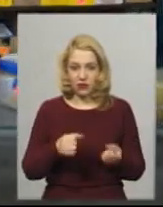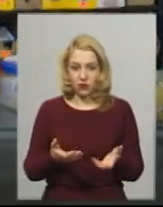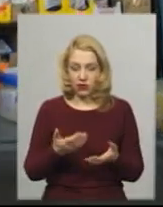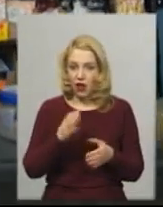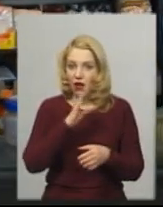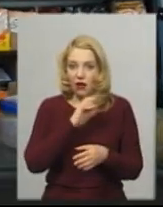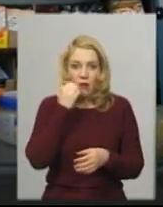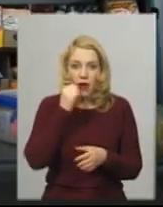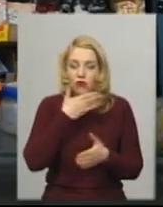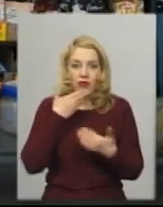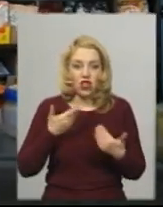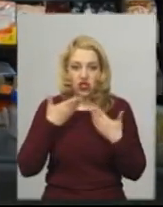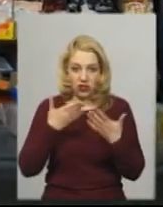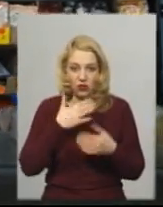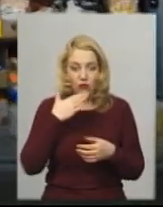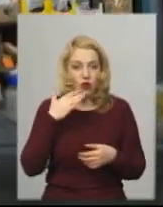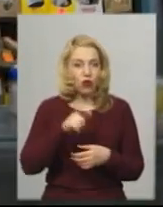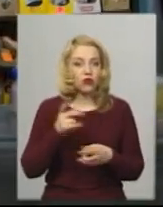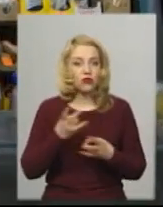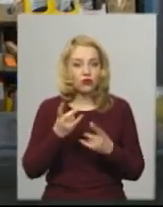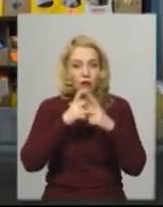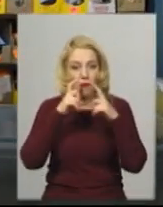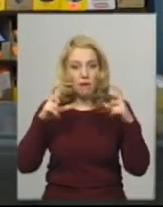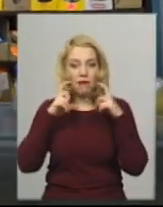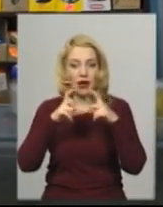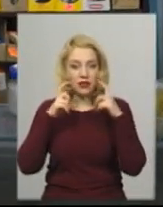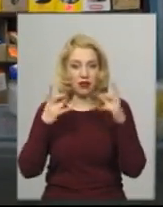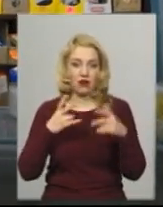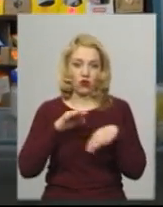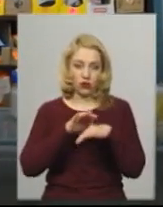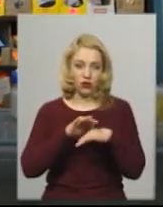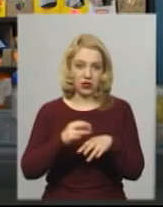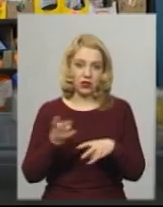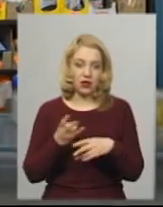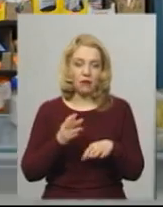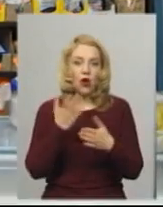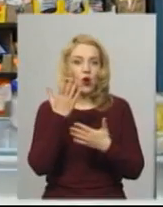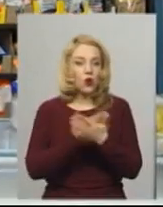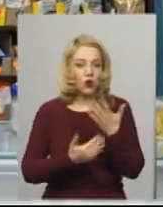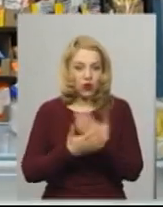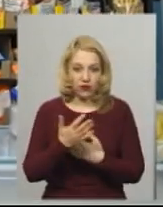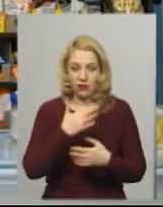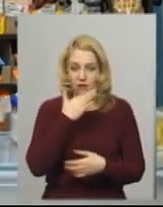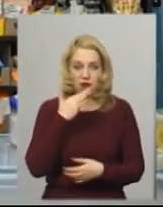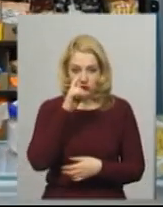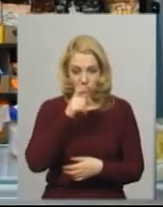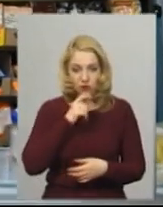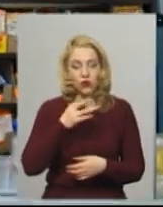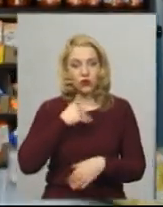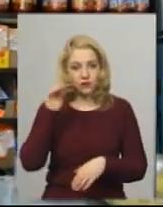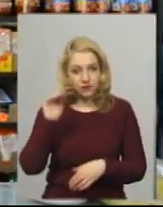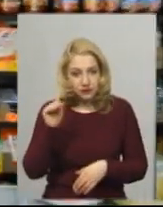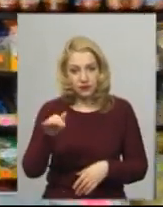читають. Багато людей не розуміє, що треба в масках ходити, бо дуже багато, і в рукавичках дуже багато не розуміють. Але нагадуємо,